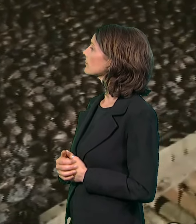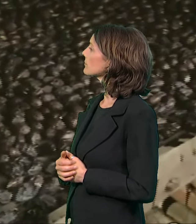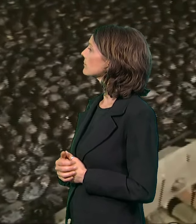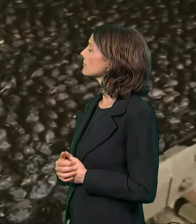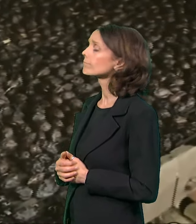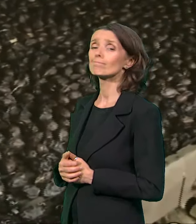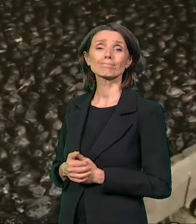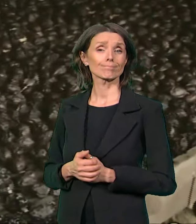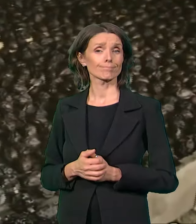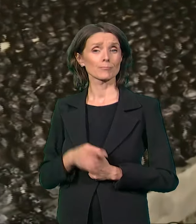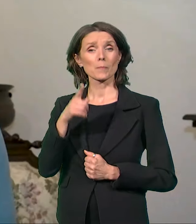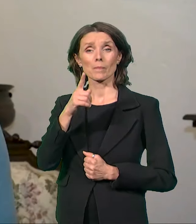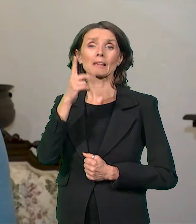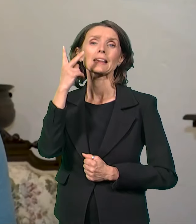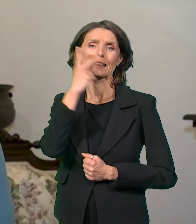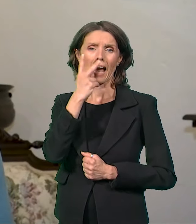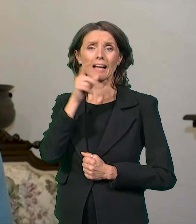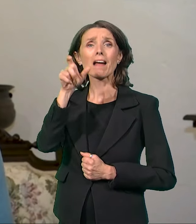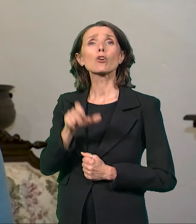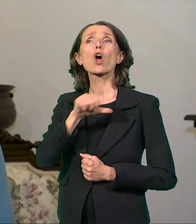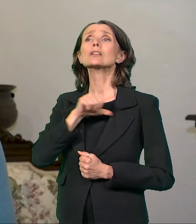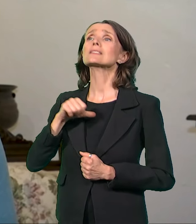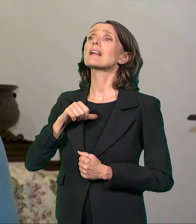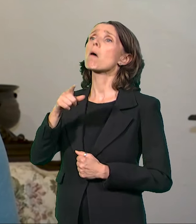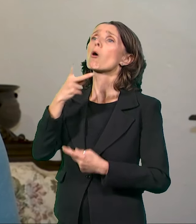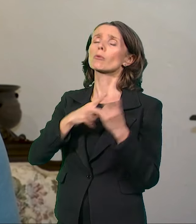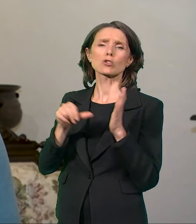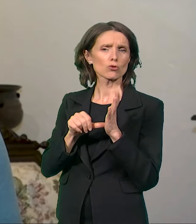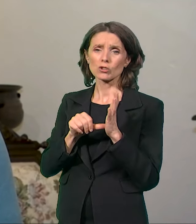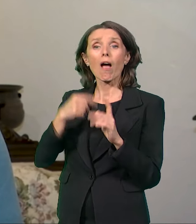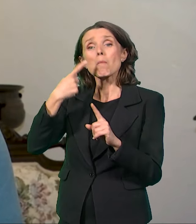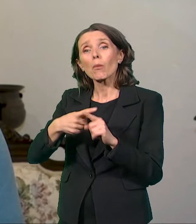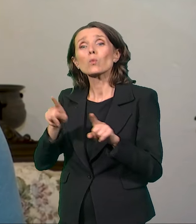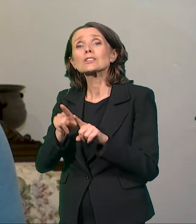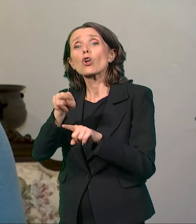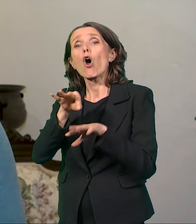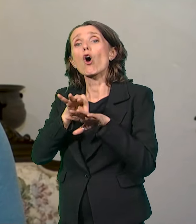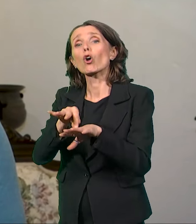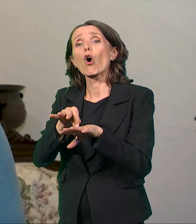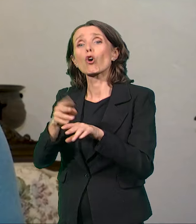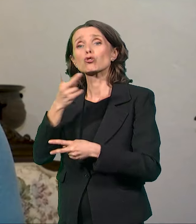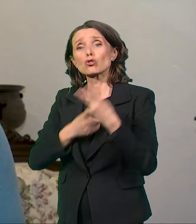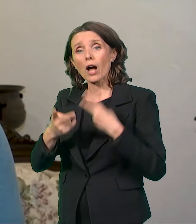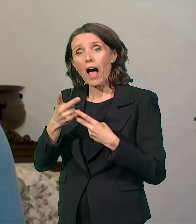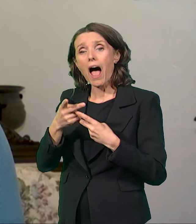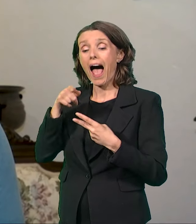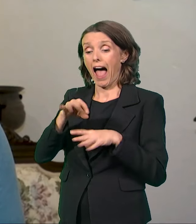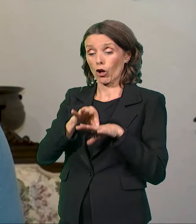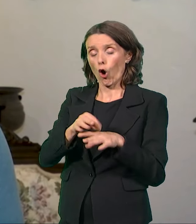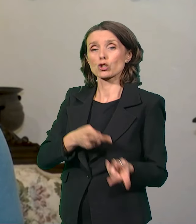Naravno, on nije samo time bavio trgovao i kožama. Kože je izvozio za Njemačku, a šljive su,